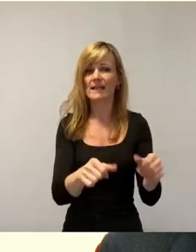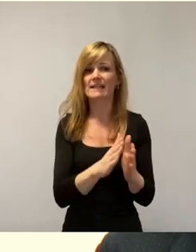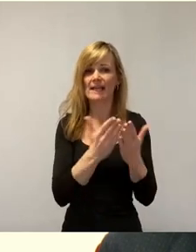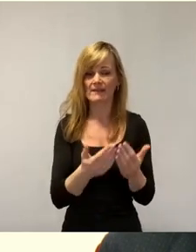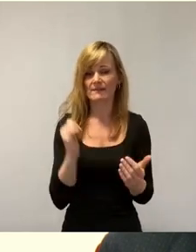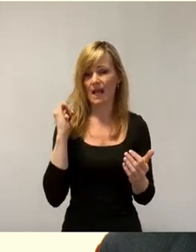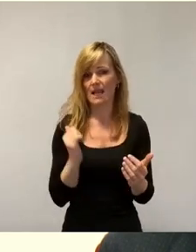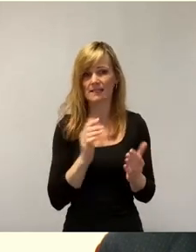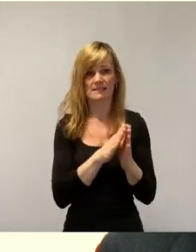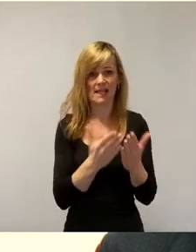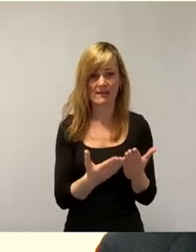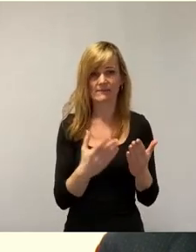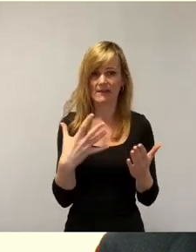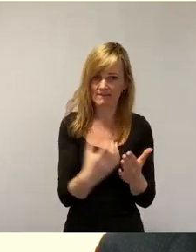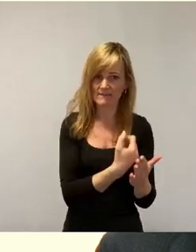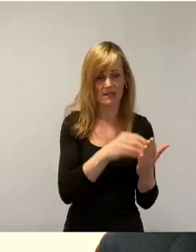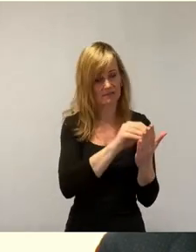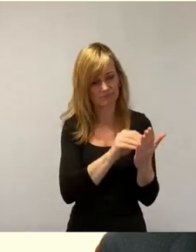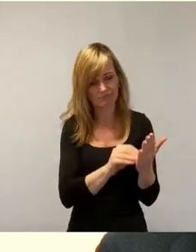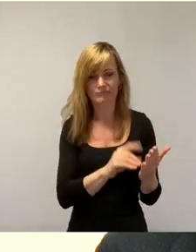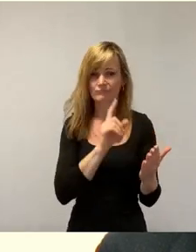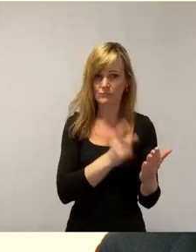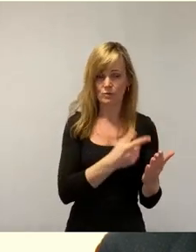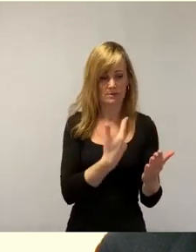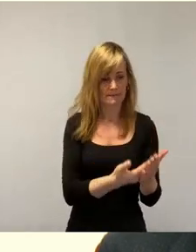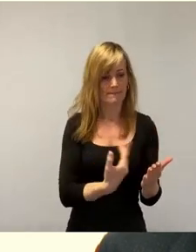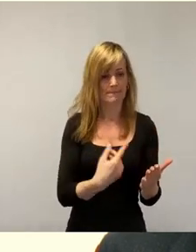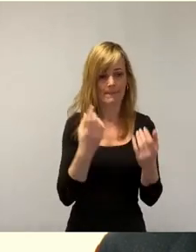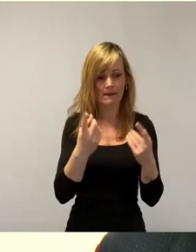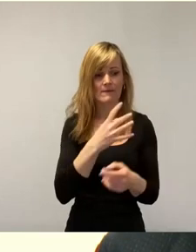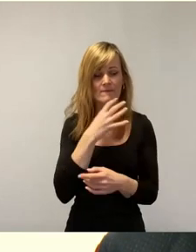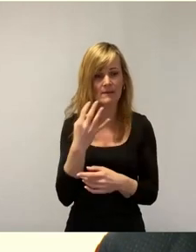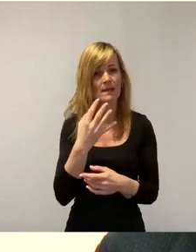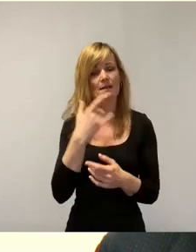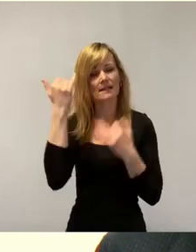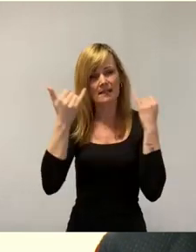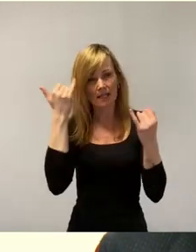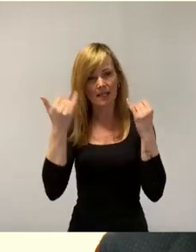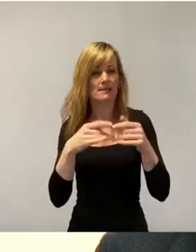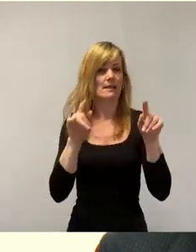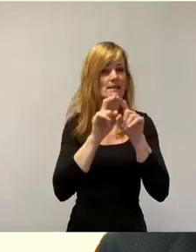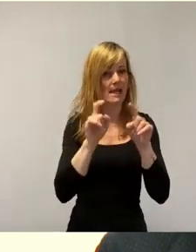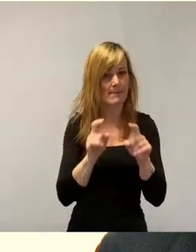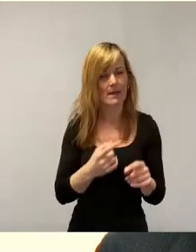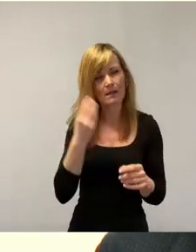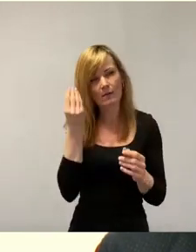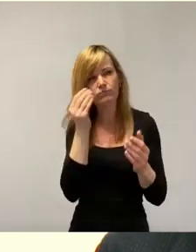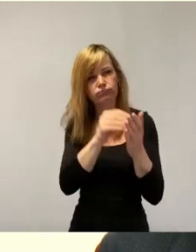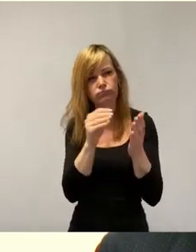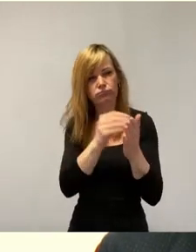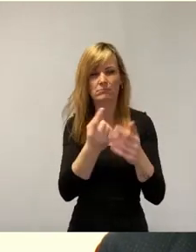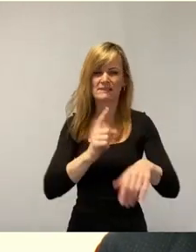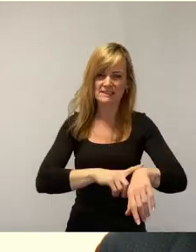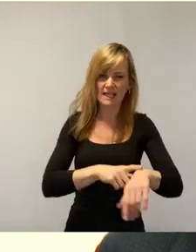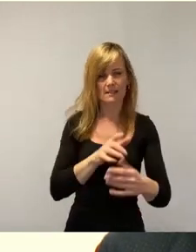Lastenheft verfassen. Wir müssen hier ganz, ganz viel Ideen und Themen einbringen, was viel Zeit kostet. Und